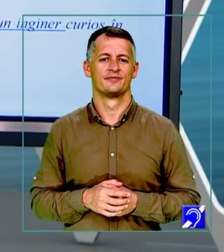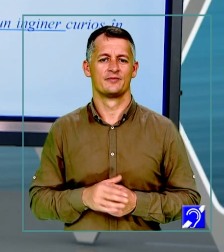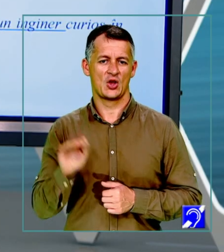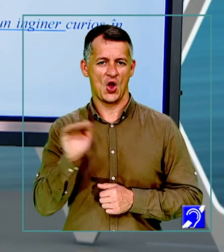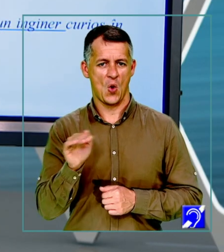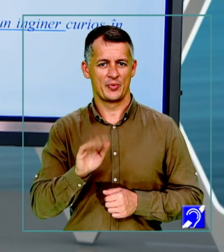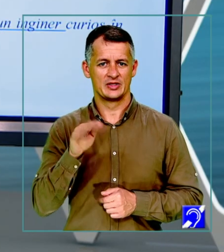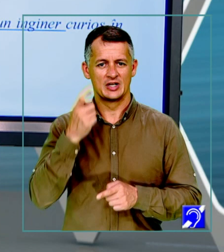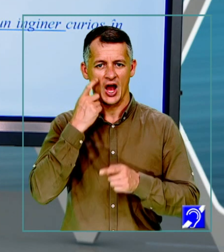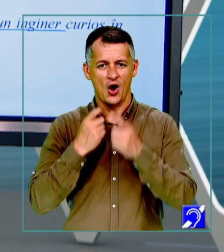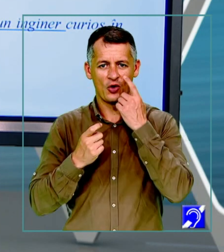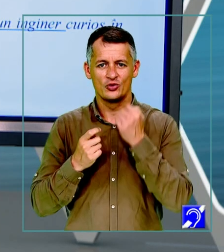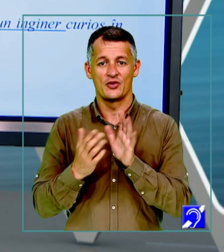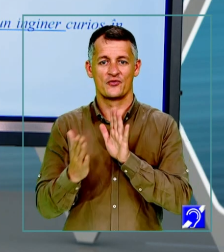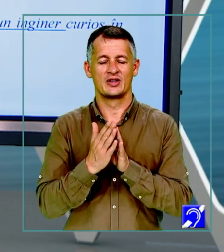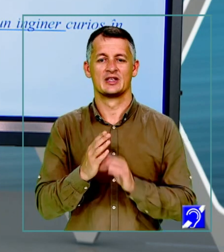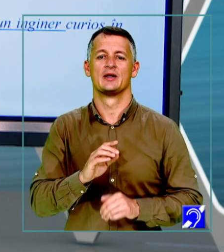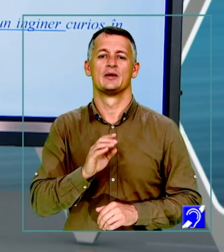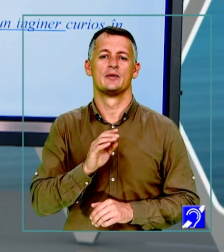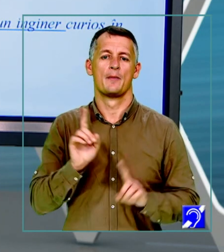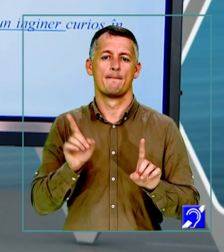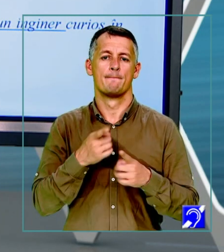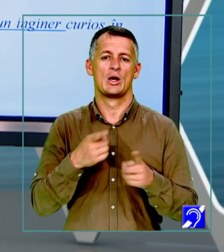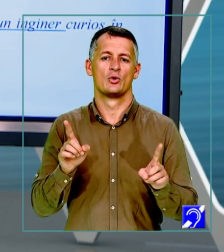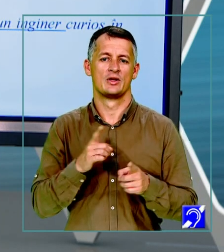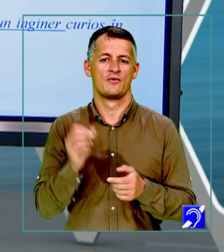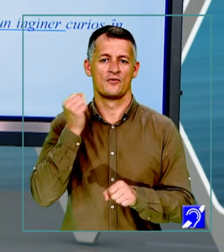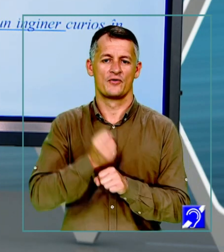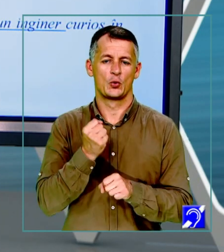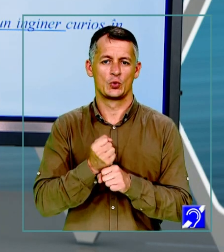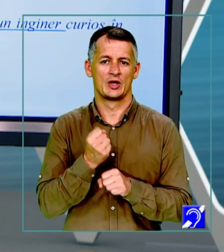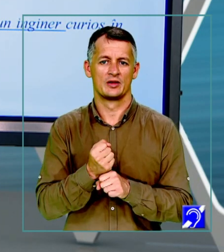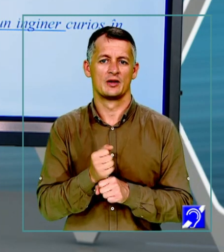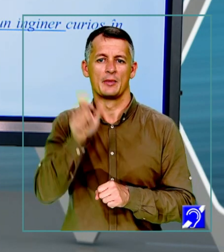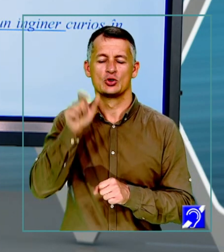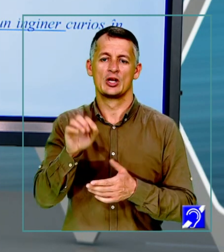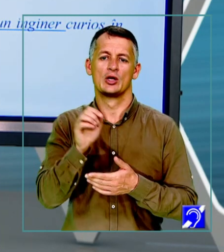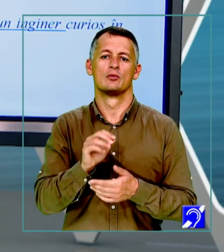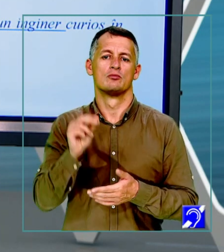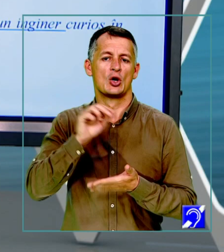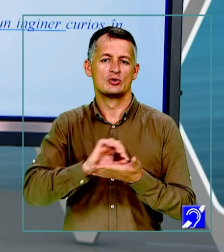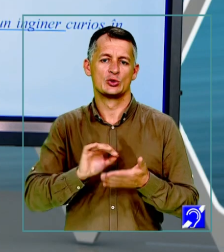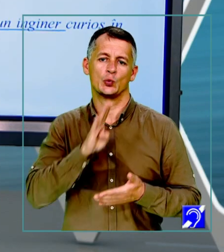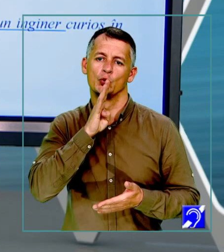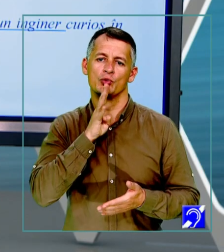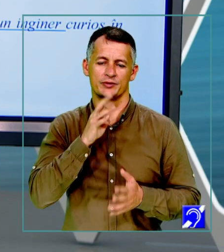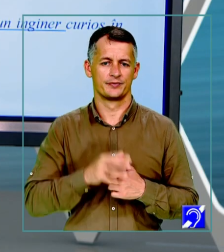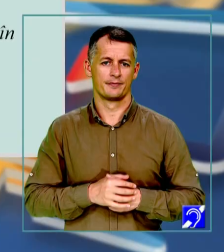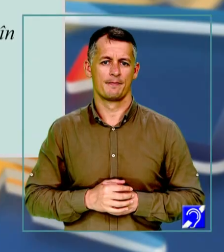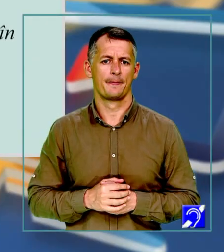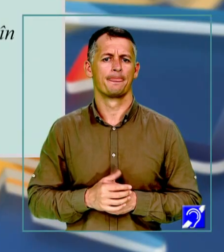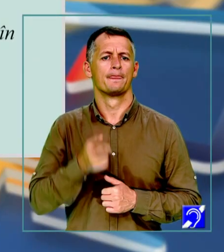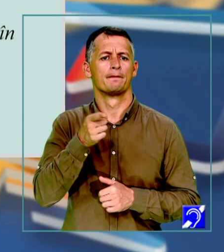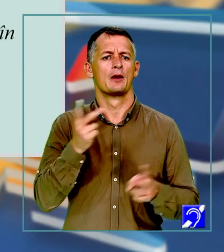Copiii sunt curioși în fața melodiilor create de compozitori. Din nou, caut o justificare în text. Ce îmi spune